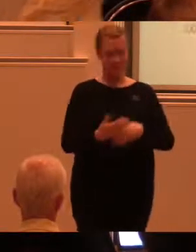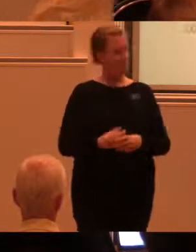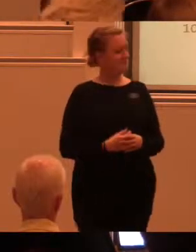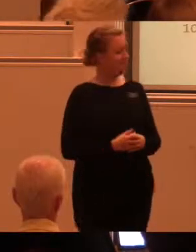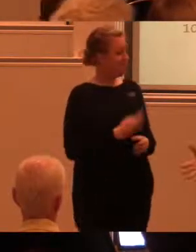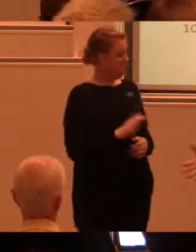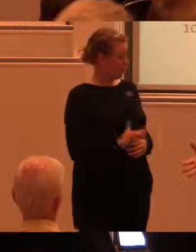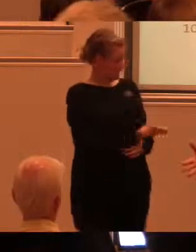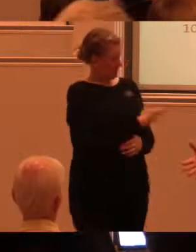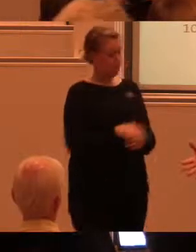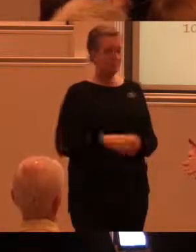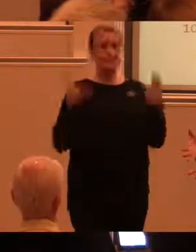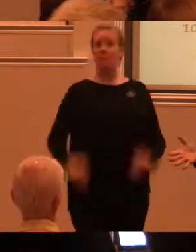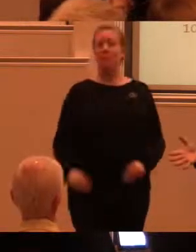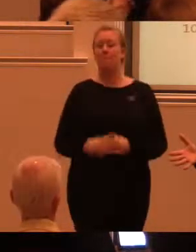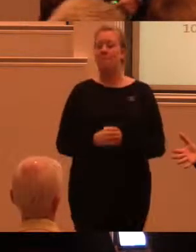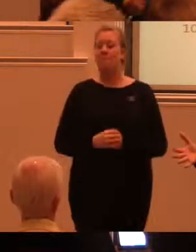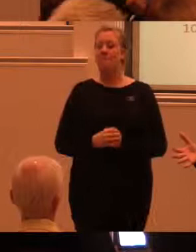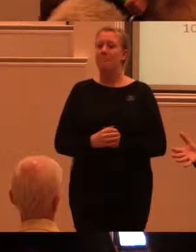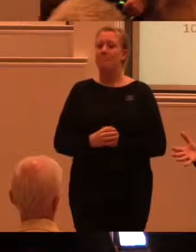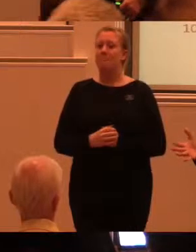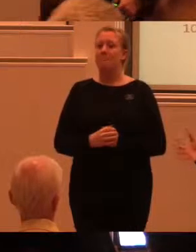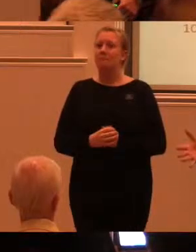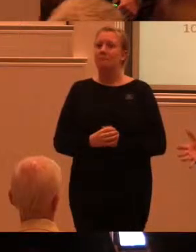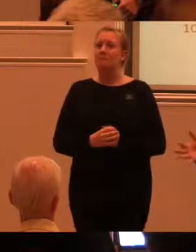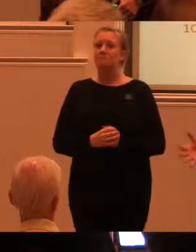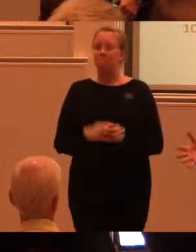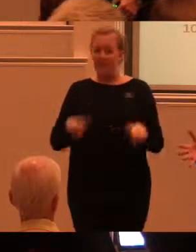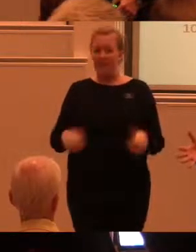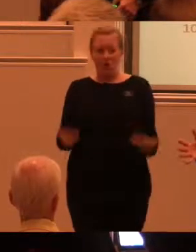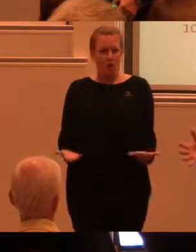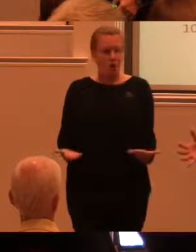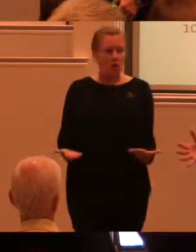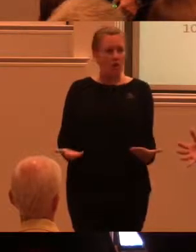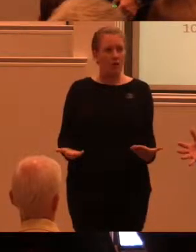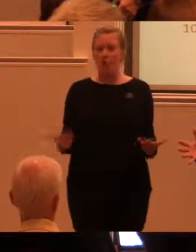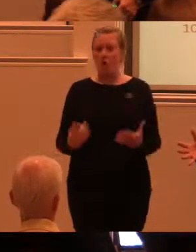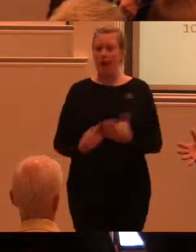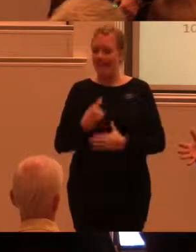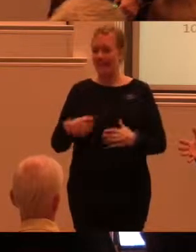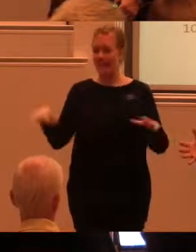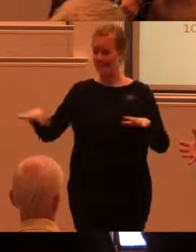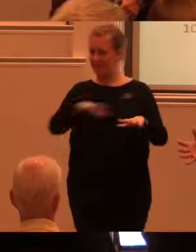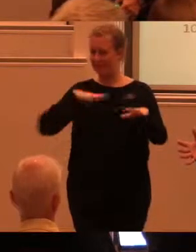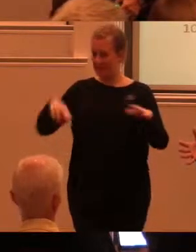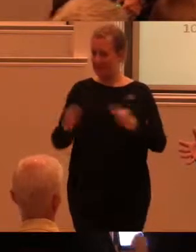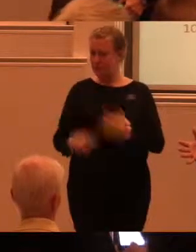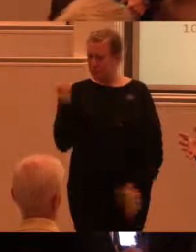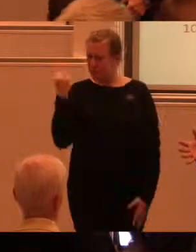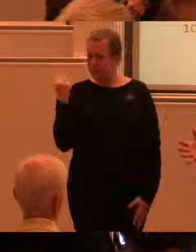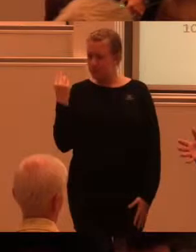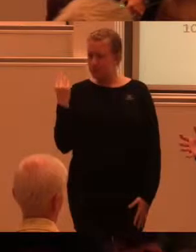Ja, det som händer och det jag tycker den här dagen är ett väldigt tydligt exempel på det är att